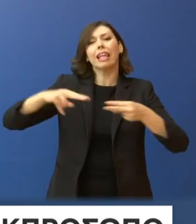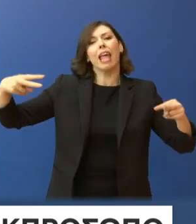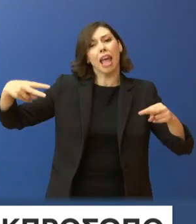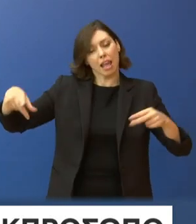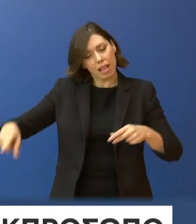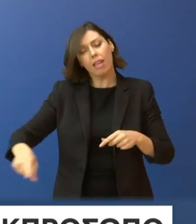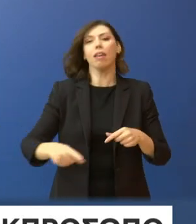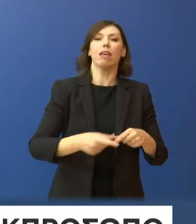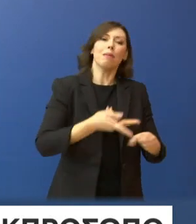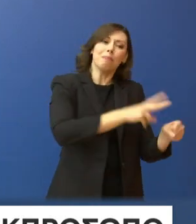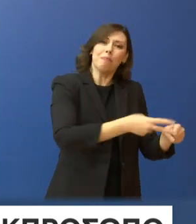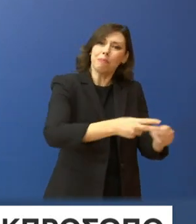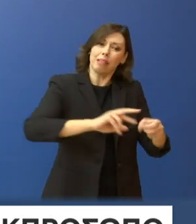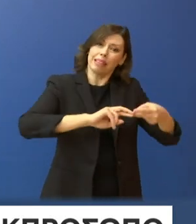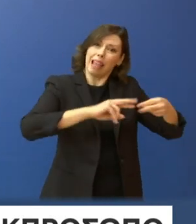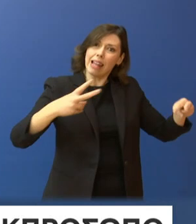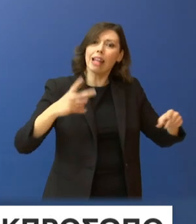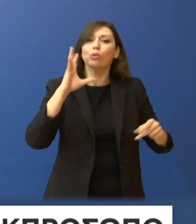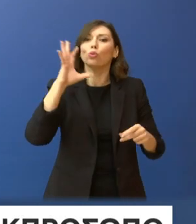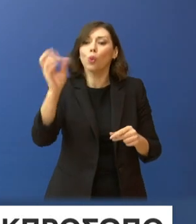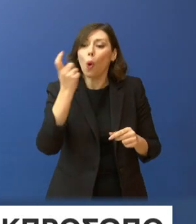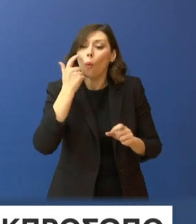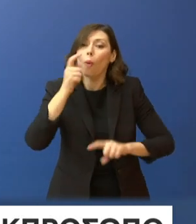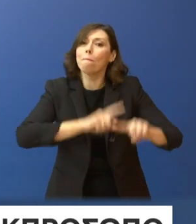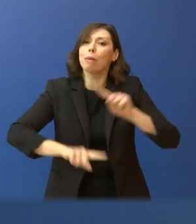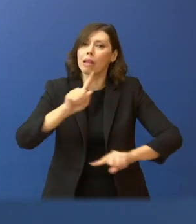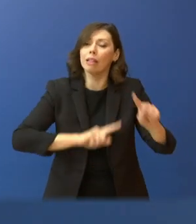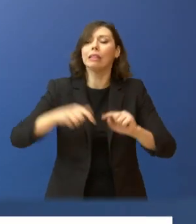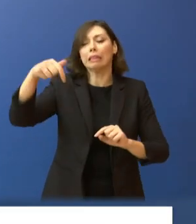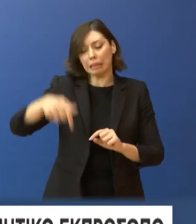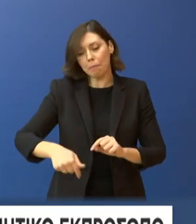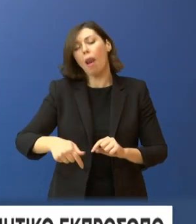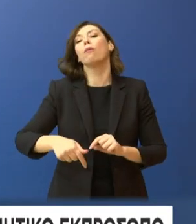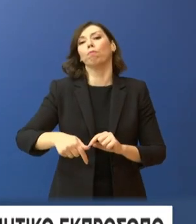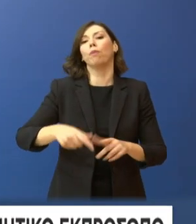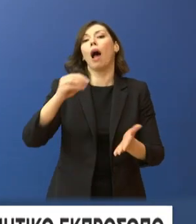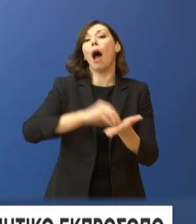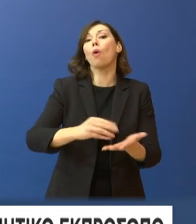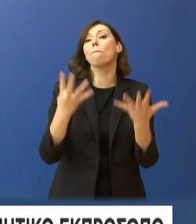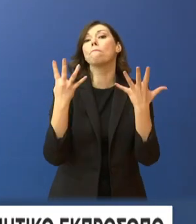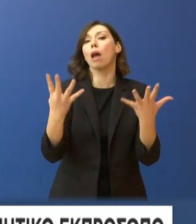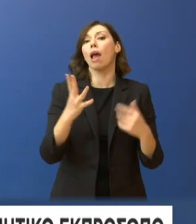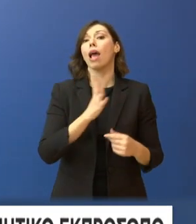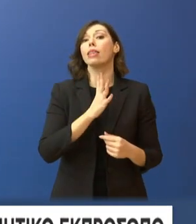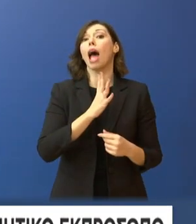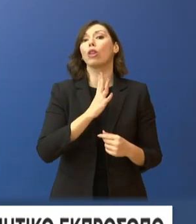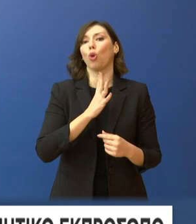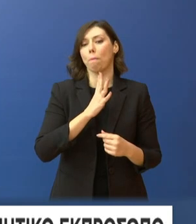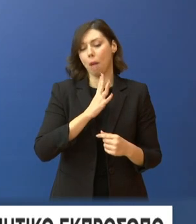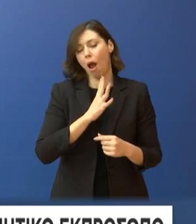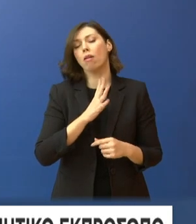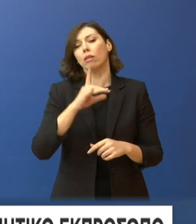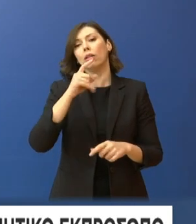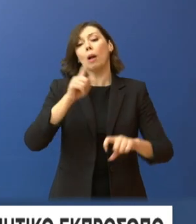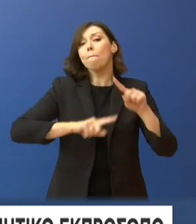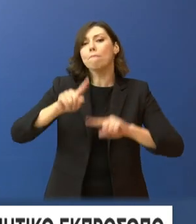και η διαδικασία θα συνεχιστεί με τους ταχύτερους δυνατούς ρυθμούς. Είναι προτεραιότητα, κάθε άλλη δουλειά έχει μείνει πίσω στα εγκληματολογικά της αστυνομίας